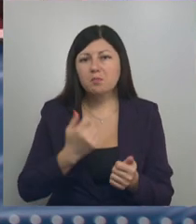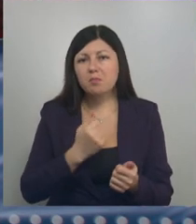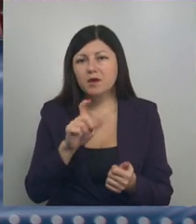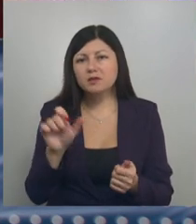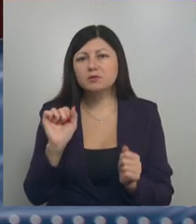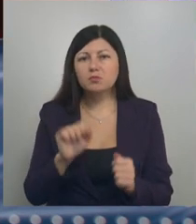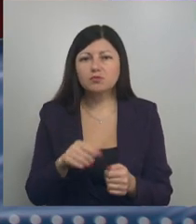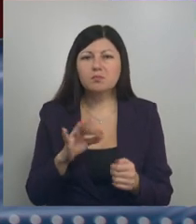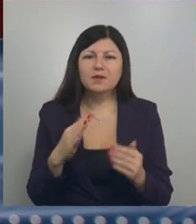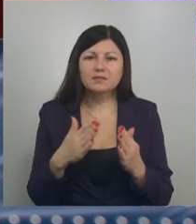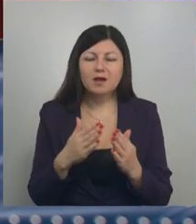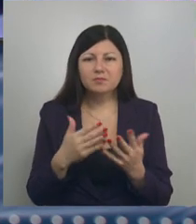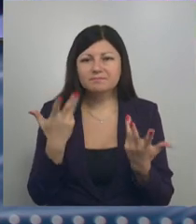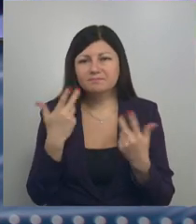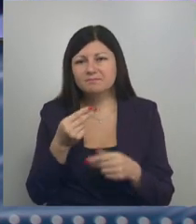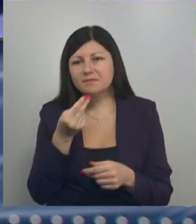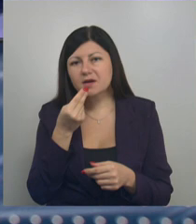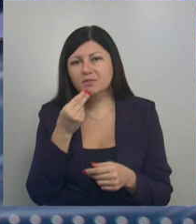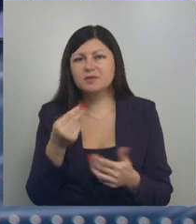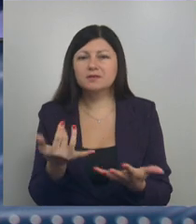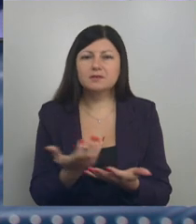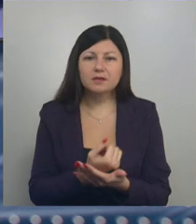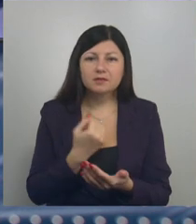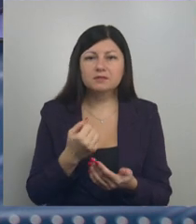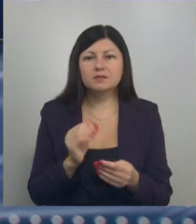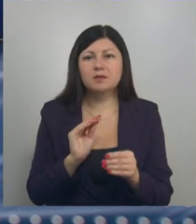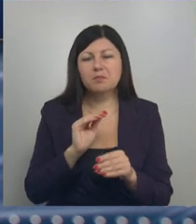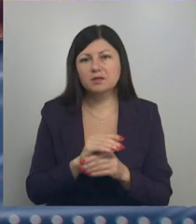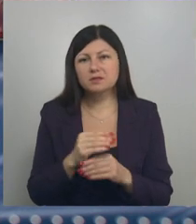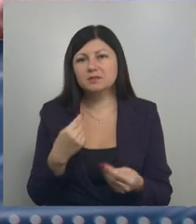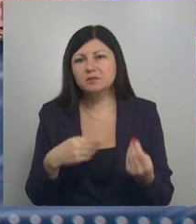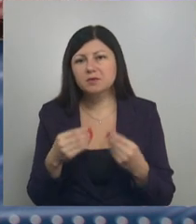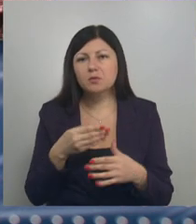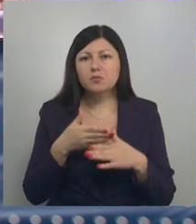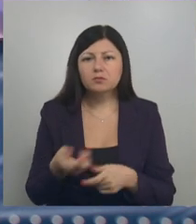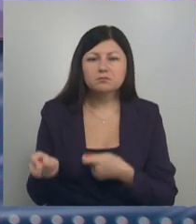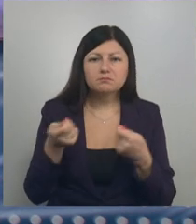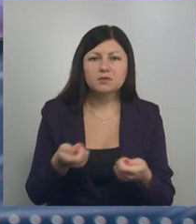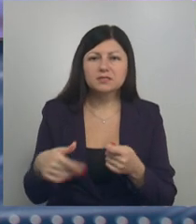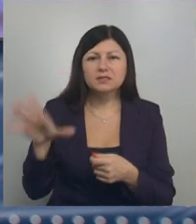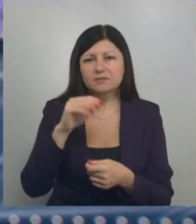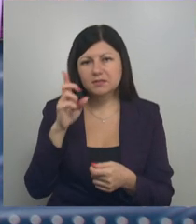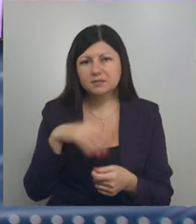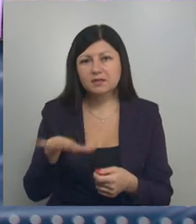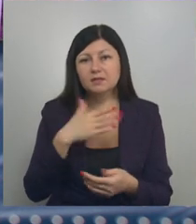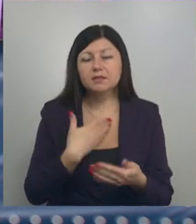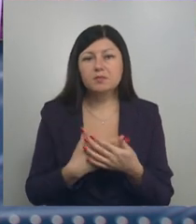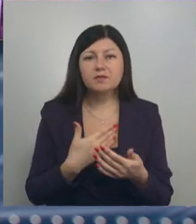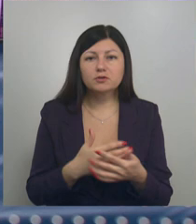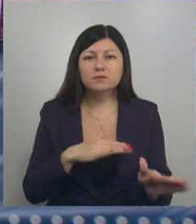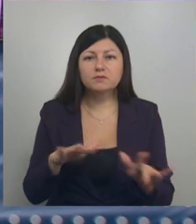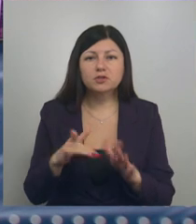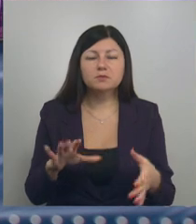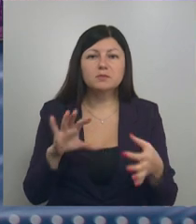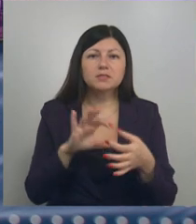-домашнему пообедать и найти дополнительное снаряжение. Туда привозят гуманитарную помощь со всей страны. К добровольческому движению